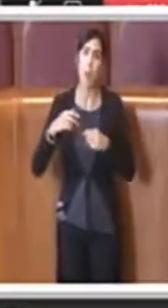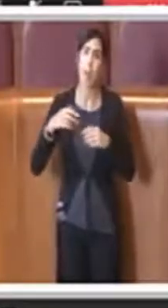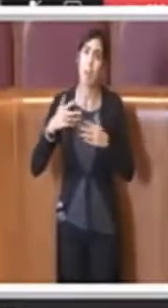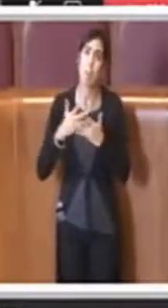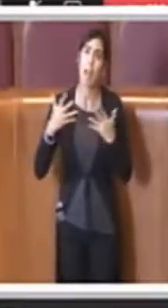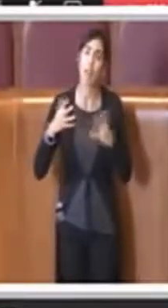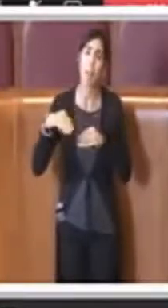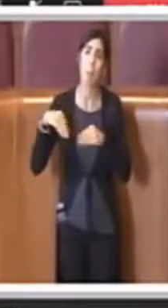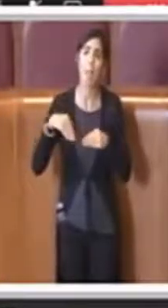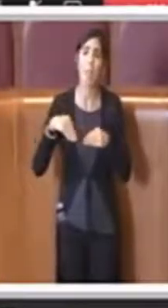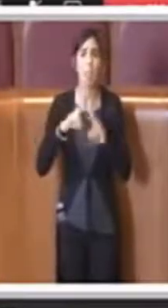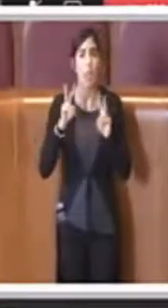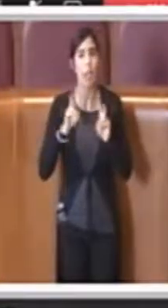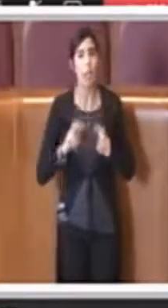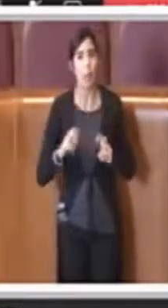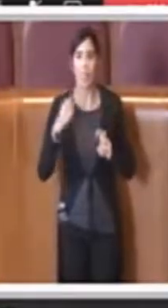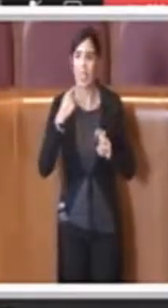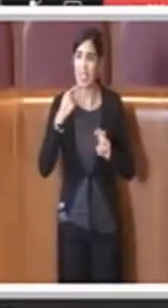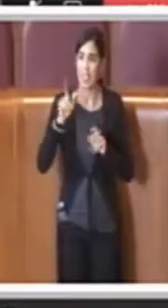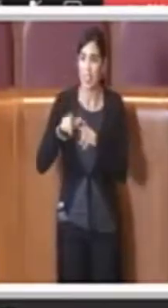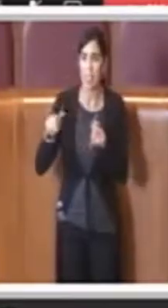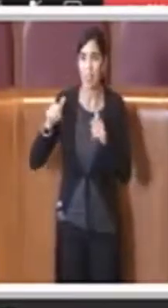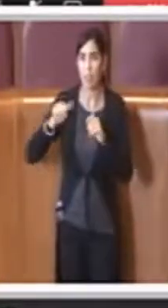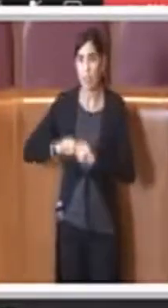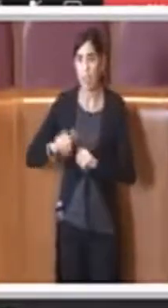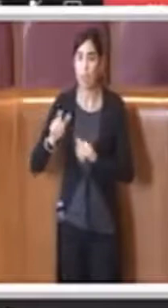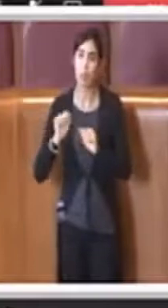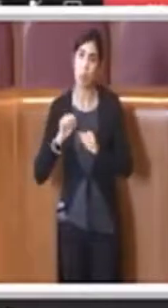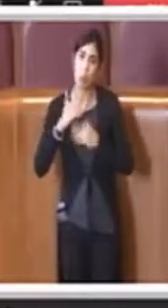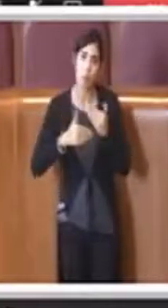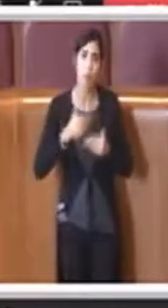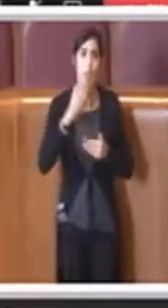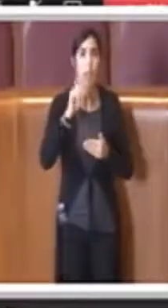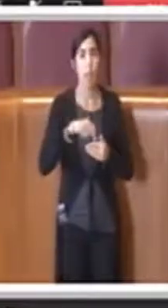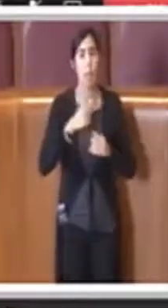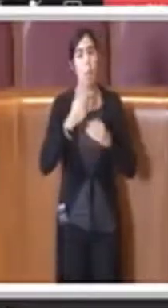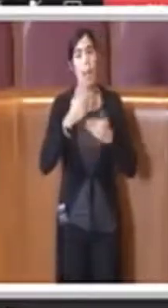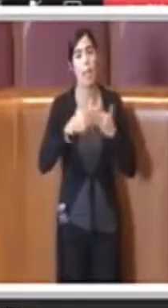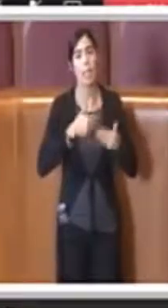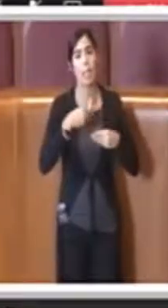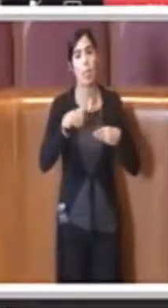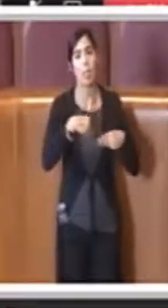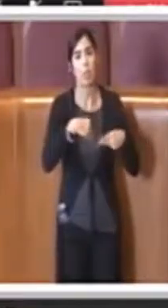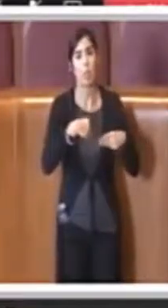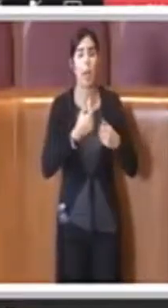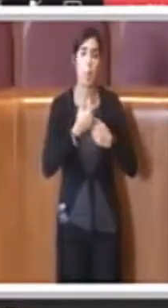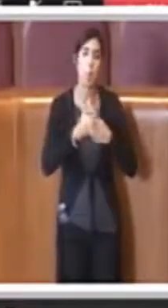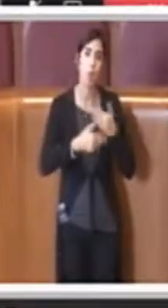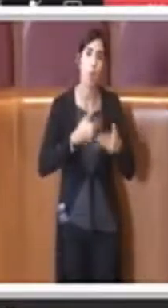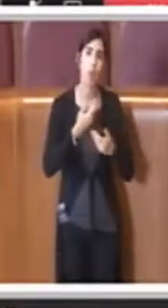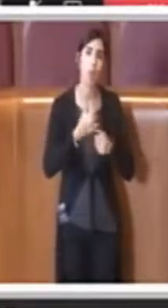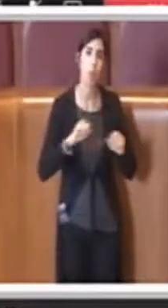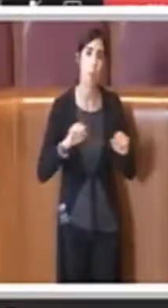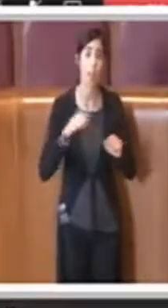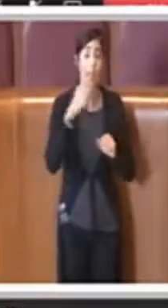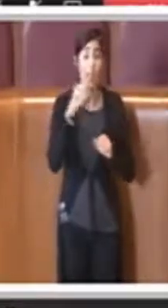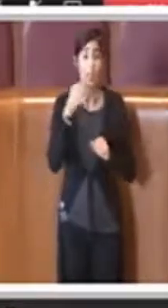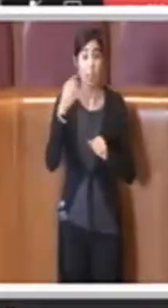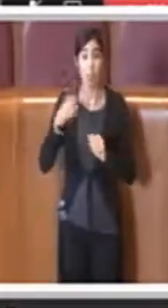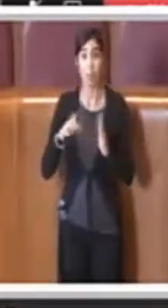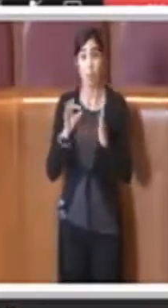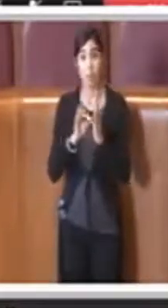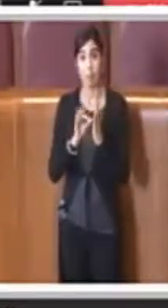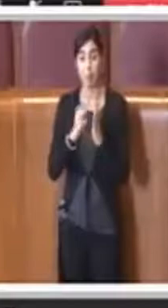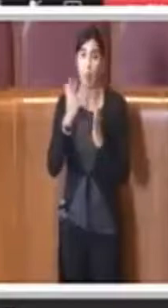degli appartenenti alla comunità cittadina al processo democratico. È una norma che ricalca quindi la